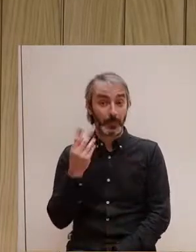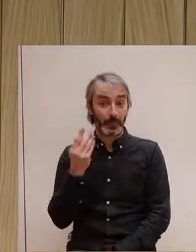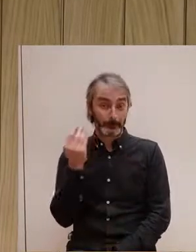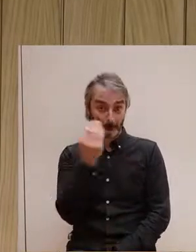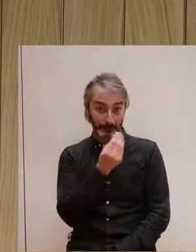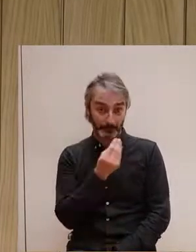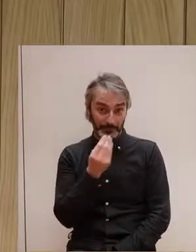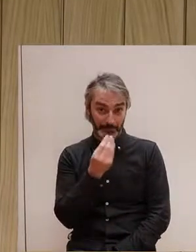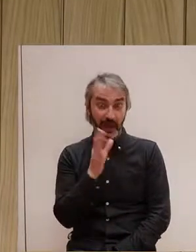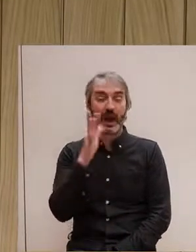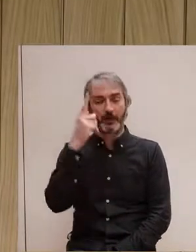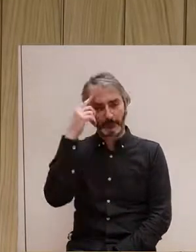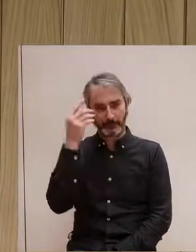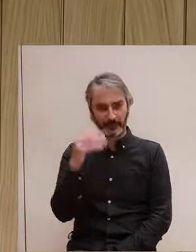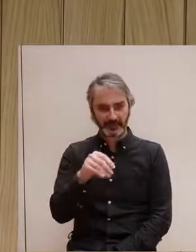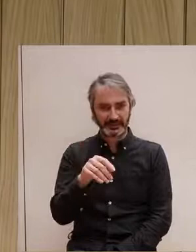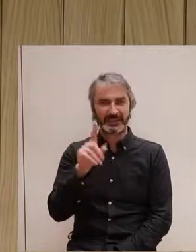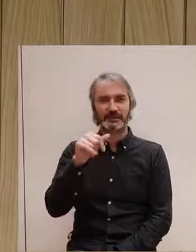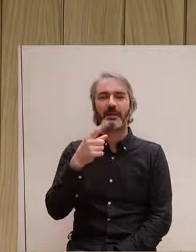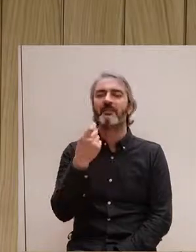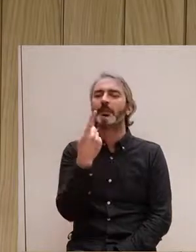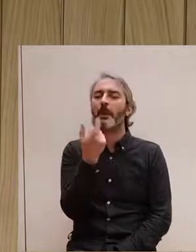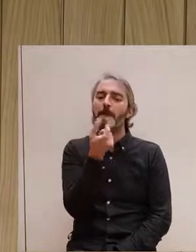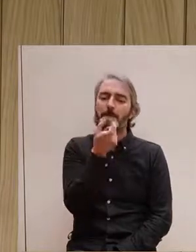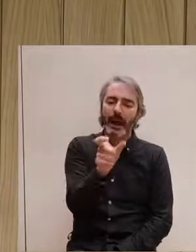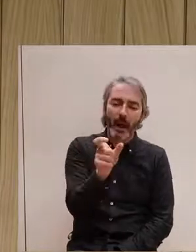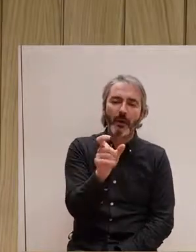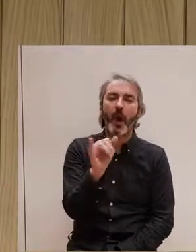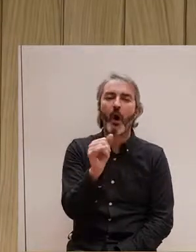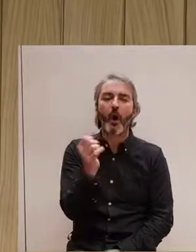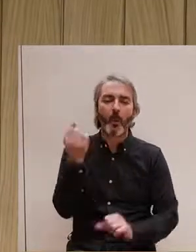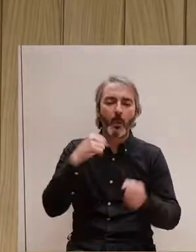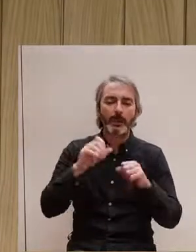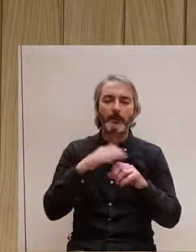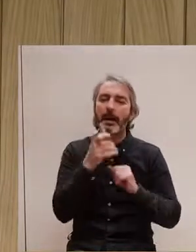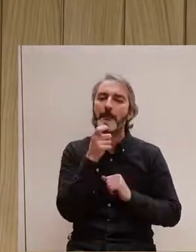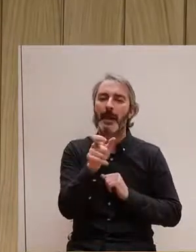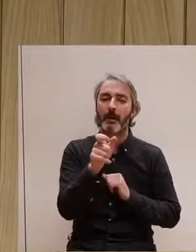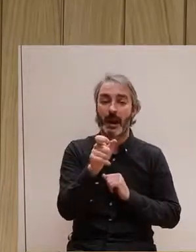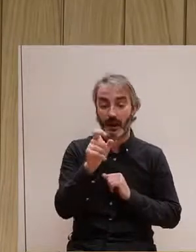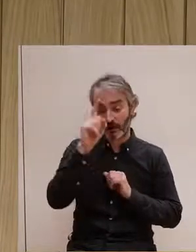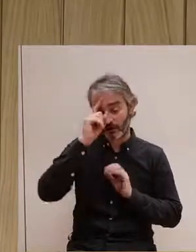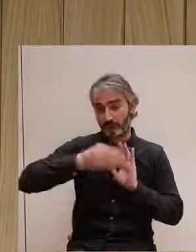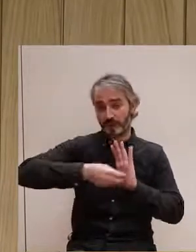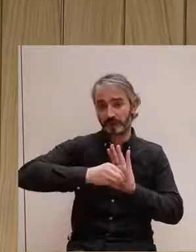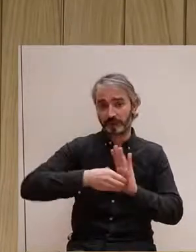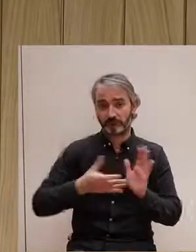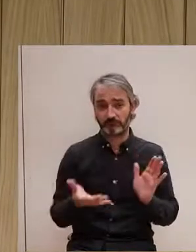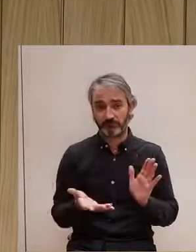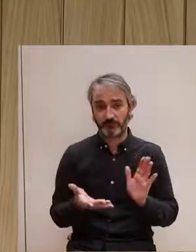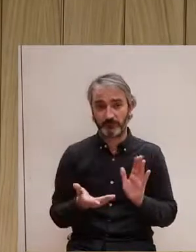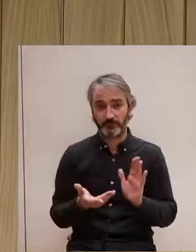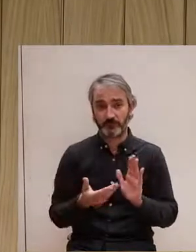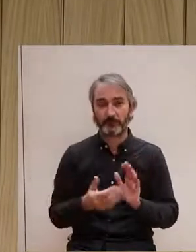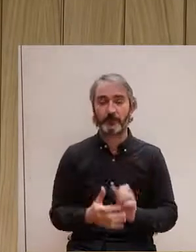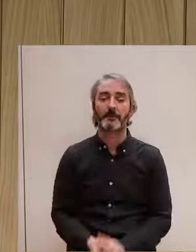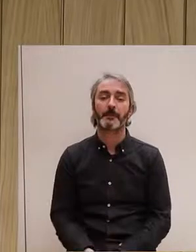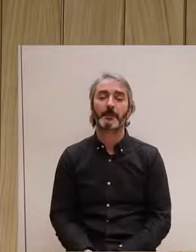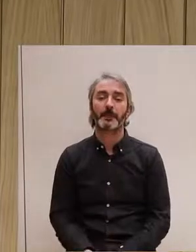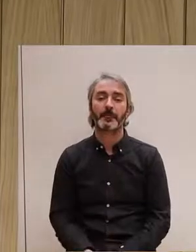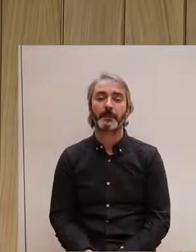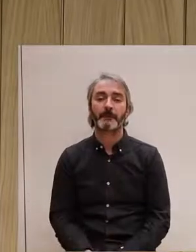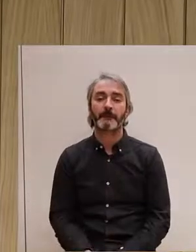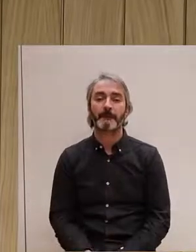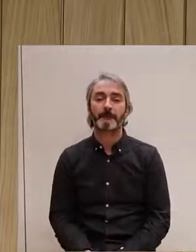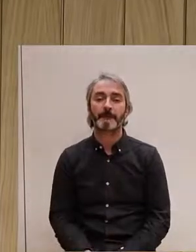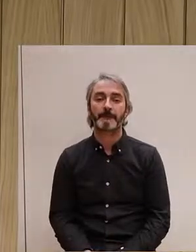i tot, perdó, no tenen ni una paraula ni un gest per poder anomenar aquella pràctica, no?, en si, la masturbació femenina. Llavors,